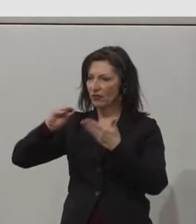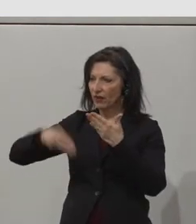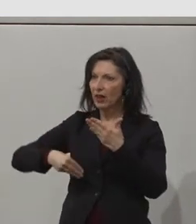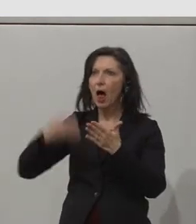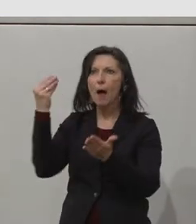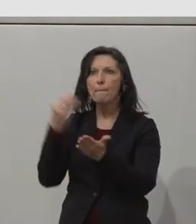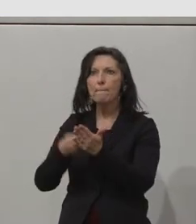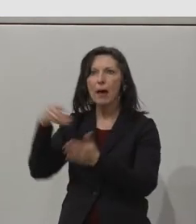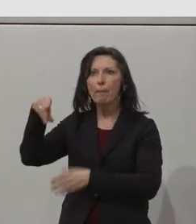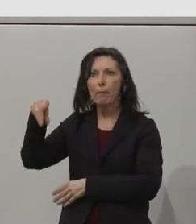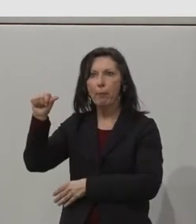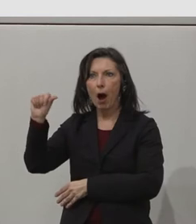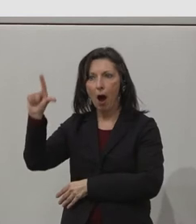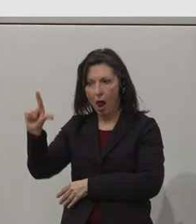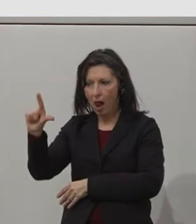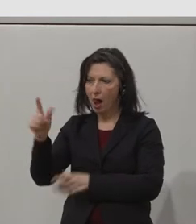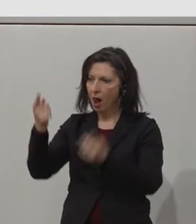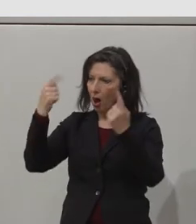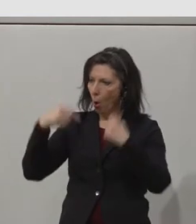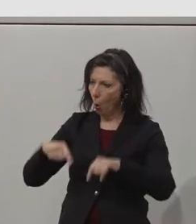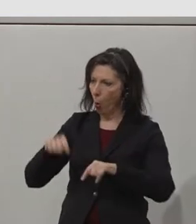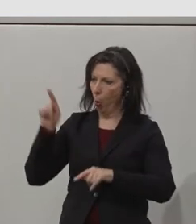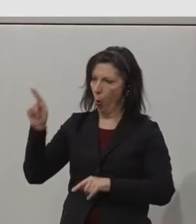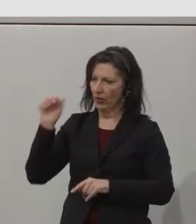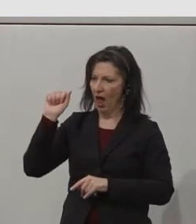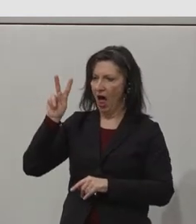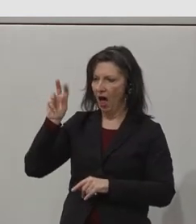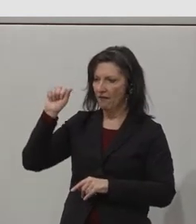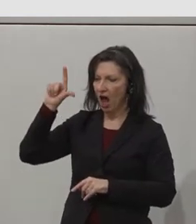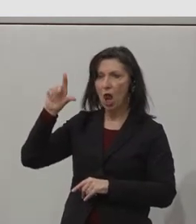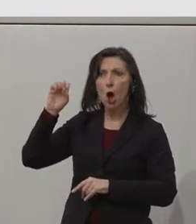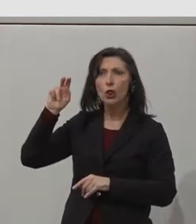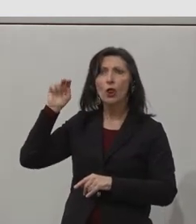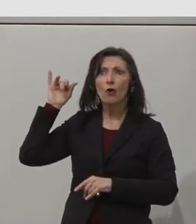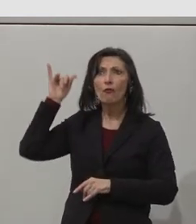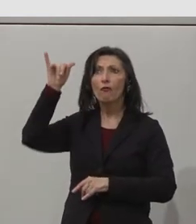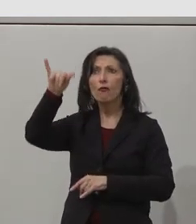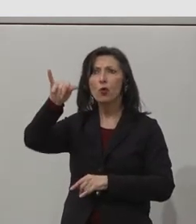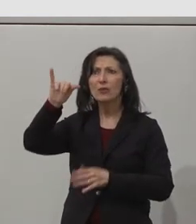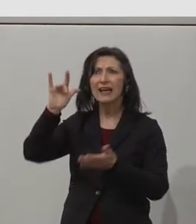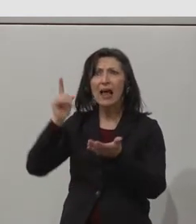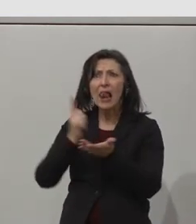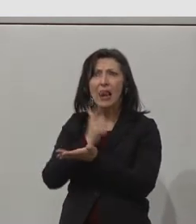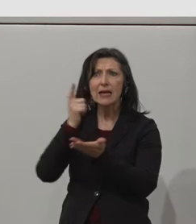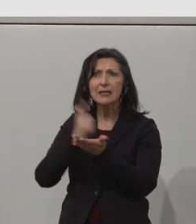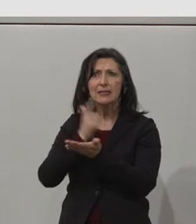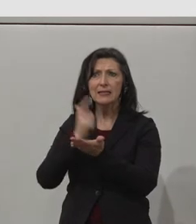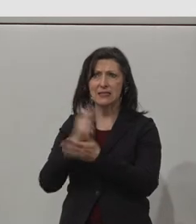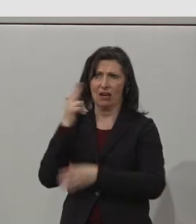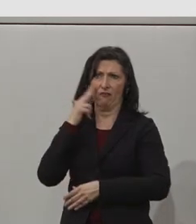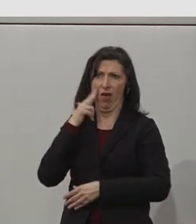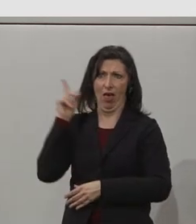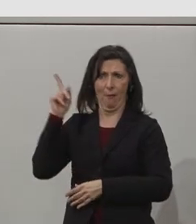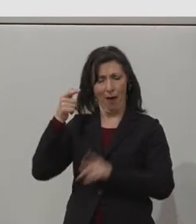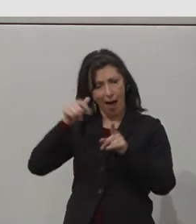aircraft leasing company. And on the next slide, then we have two further graduates in EY, so